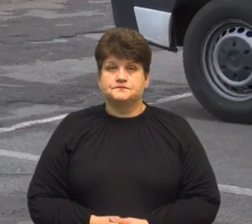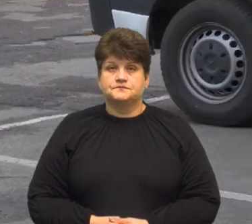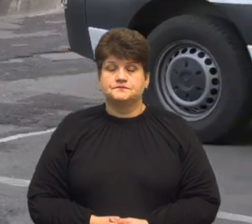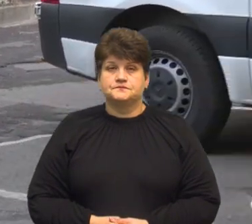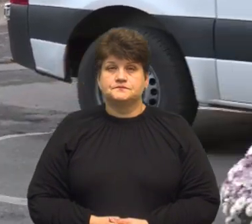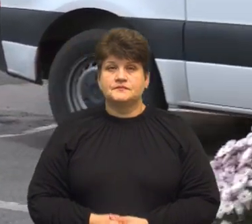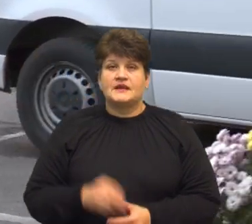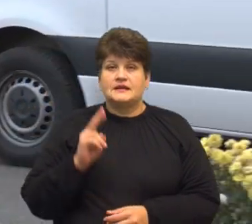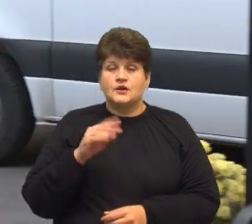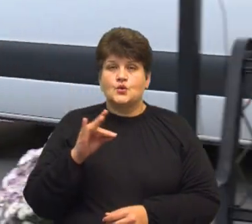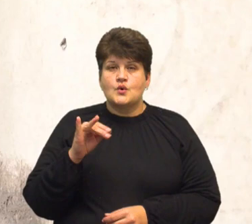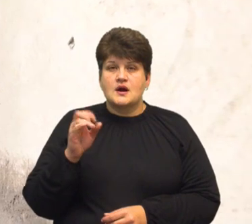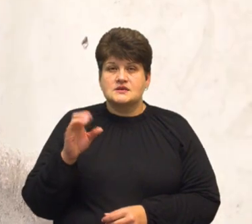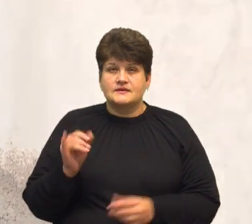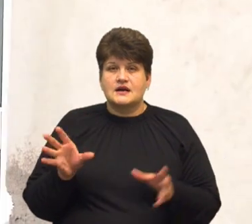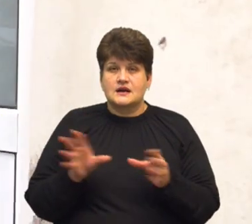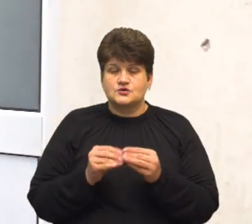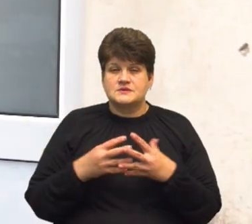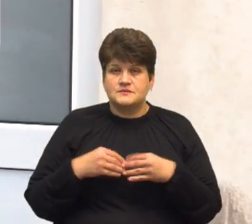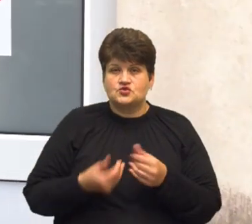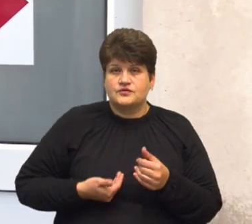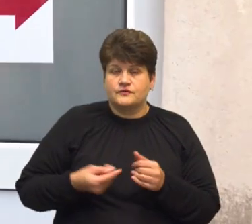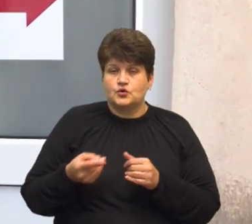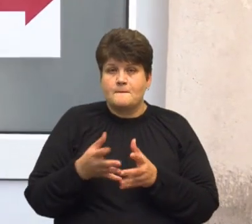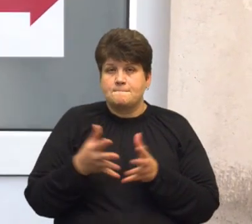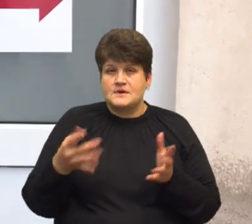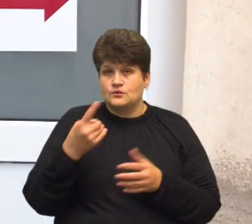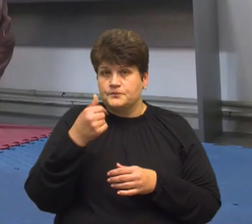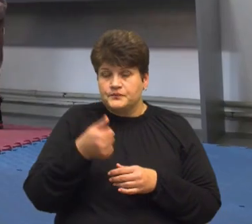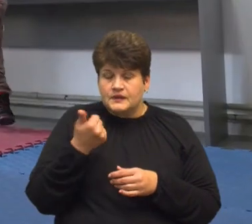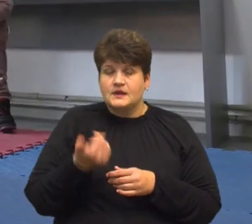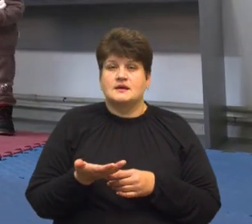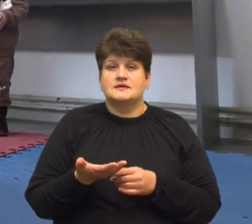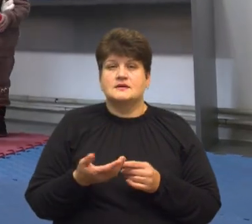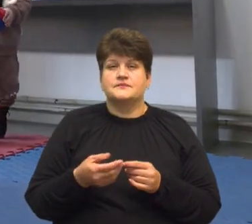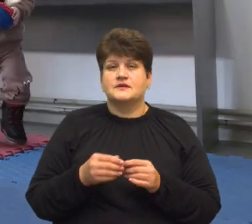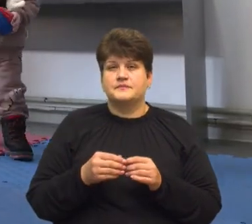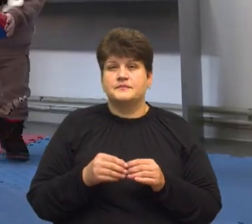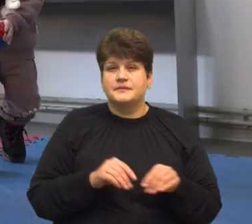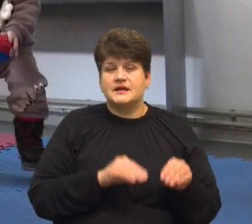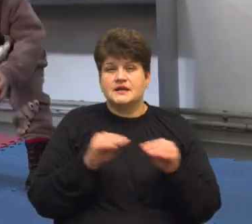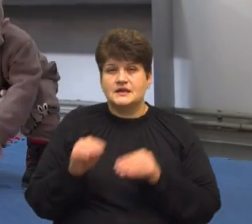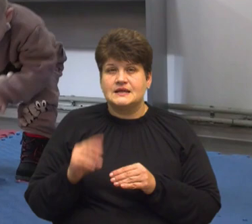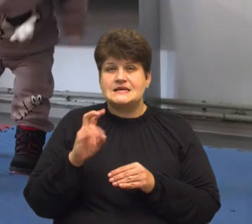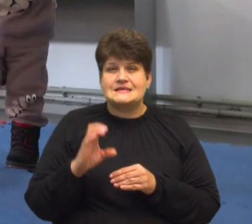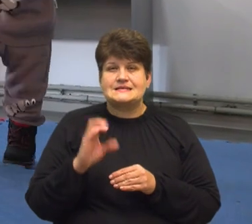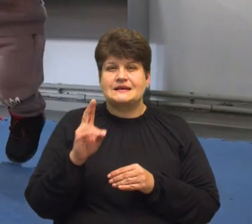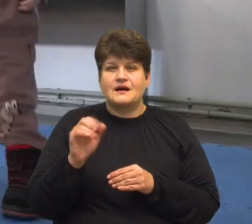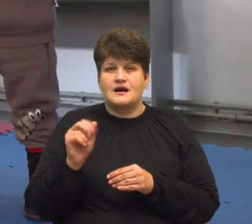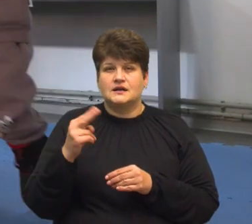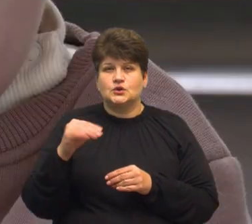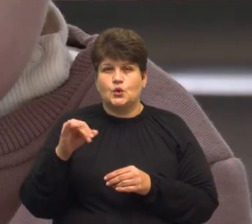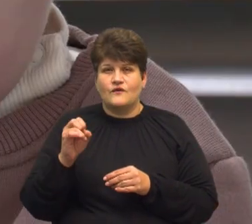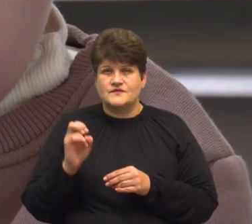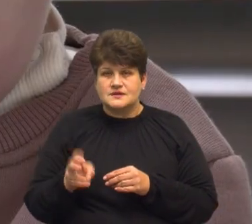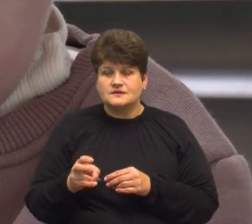Катерина Юрасова разом із сім'єю живе в Тернополі більше року. Сюду через повномасштабну війну переїхали зі Скадовська, що на Херсонщині.